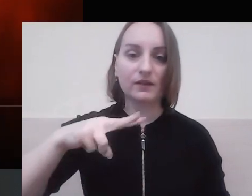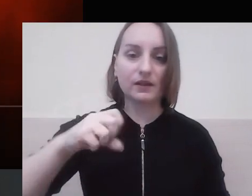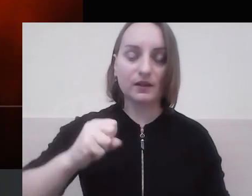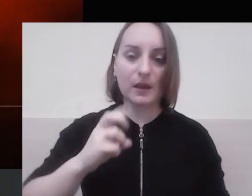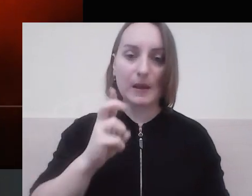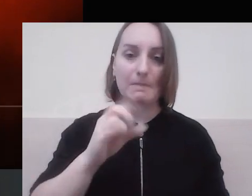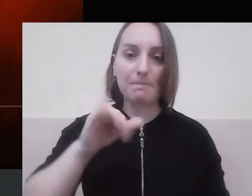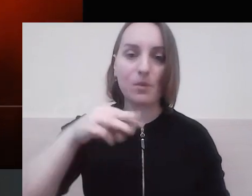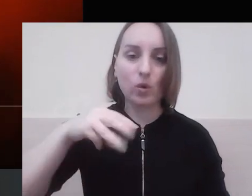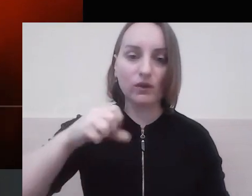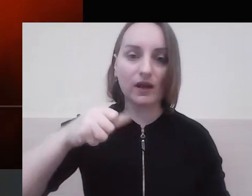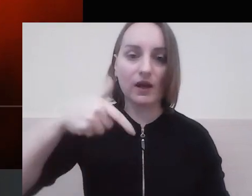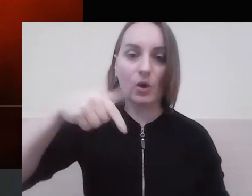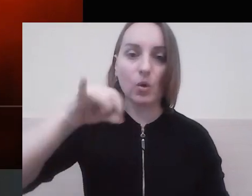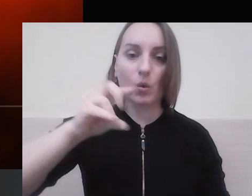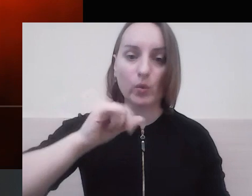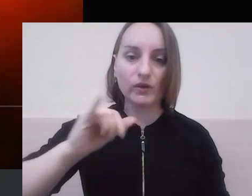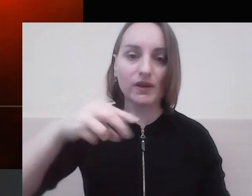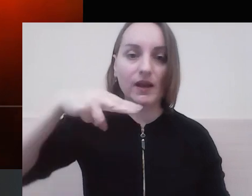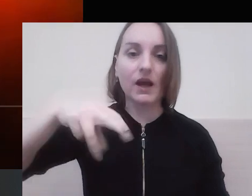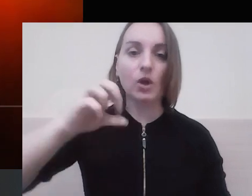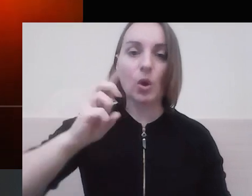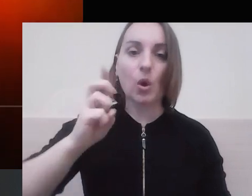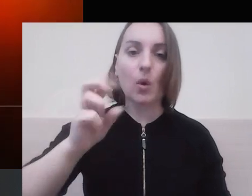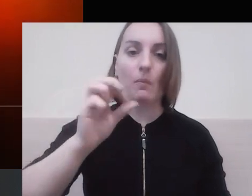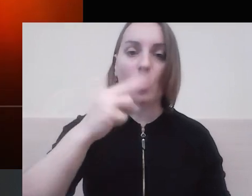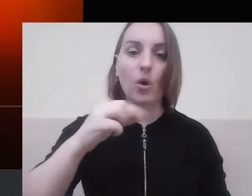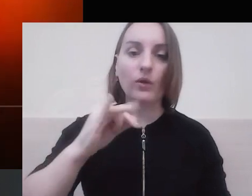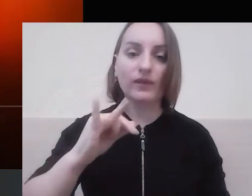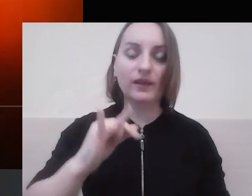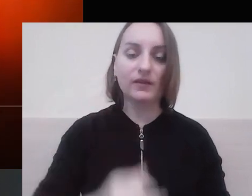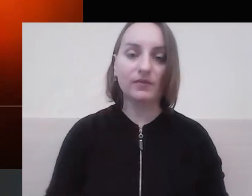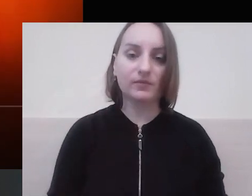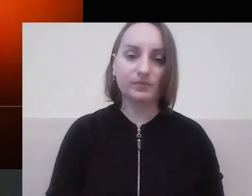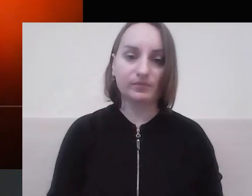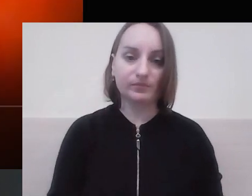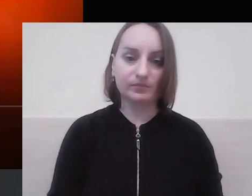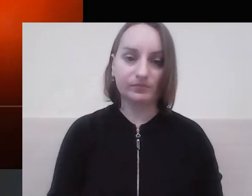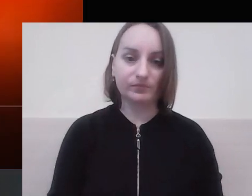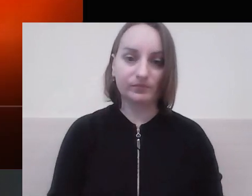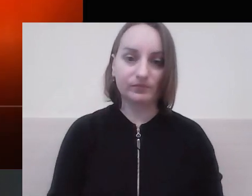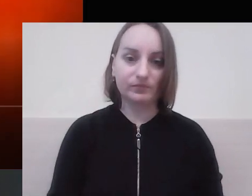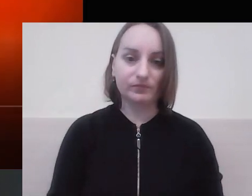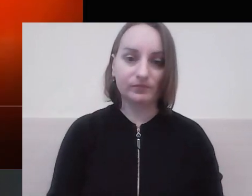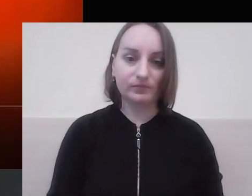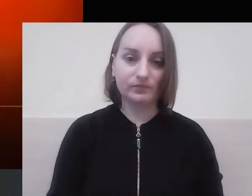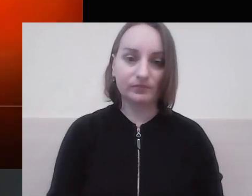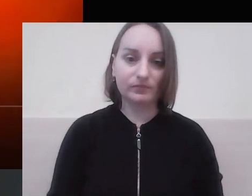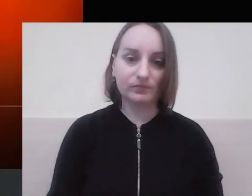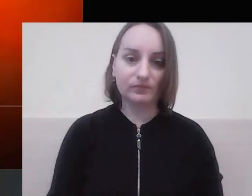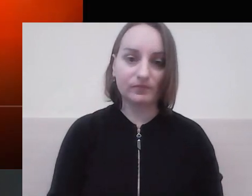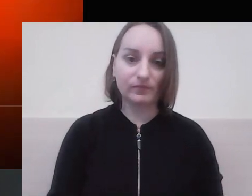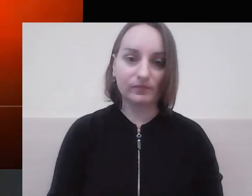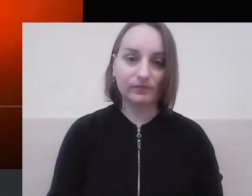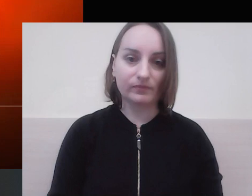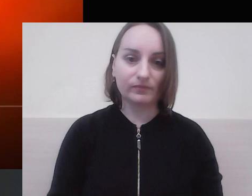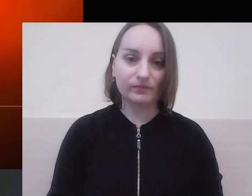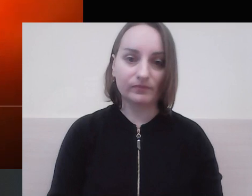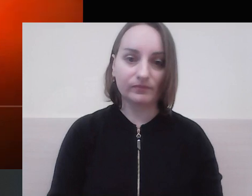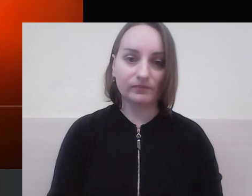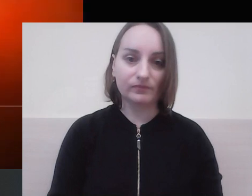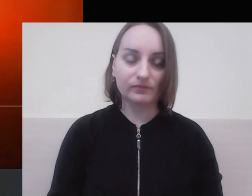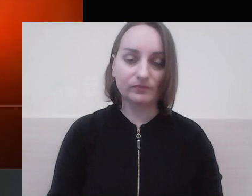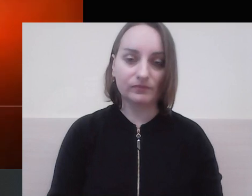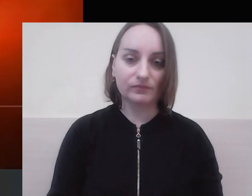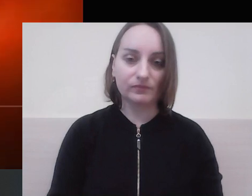Павлюка, Бута, Дмитра Гуні, Григорія Лободи та інших. Дивізом повстанців були страшні слова – «Чи вмреш,